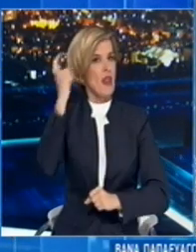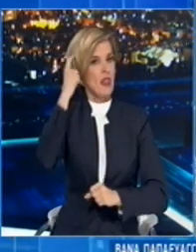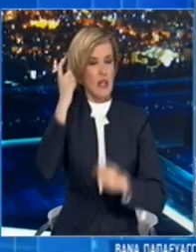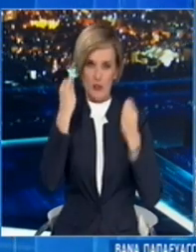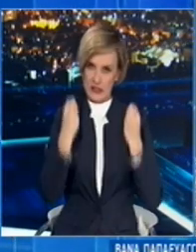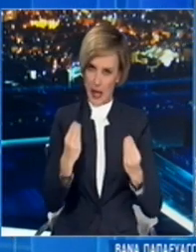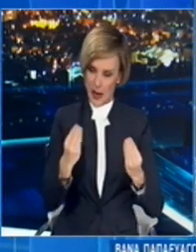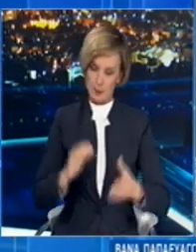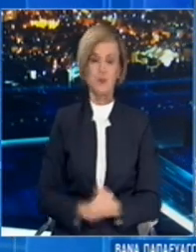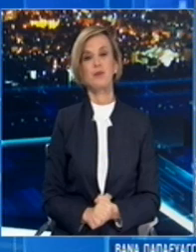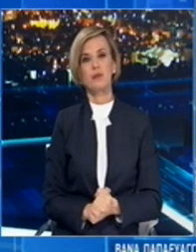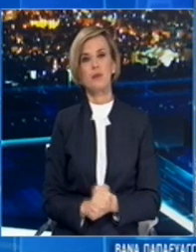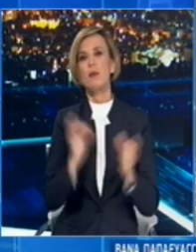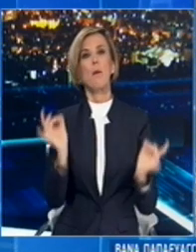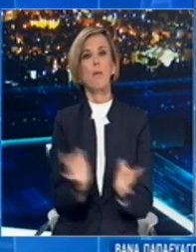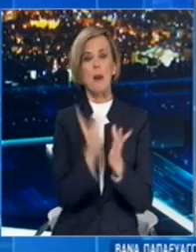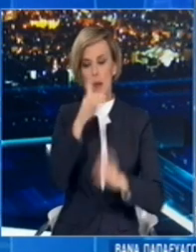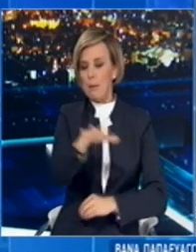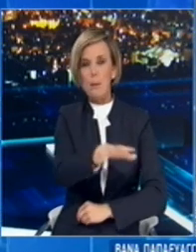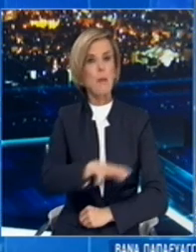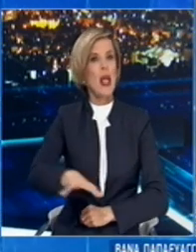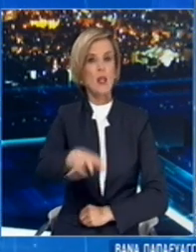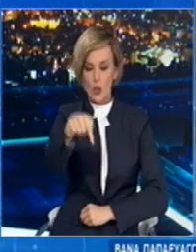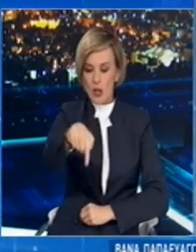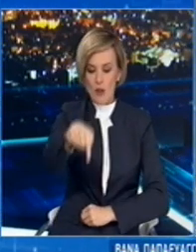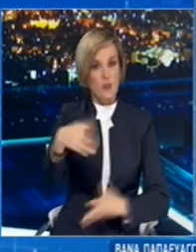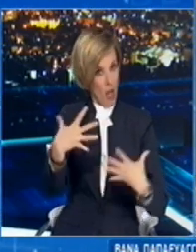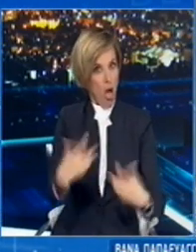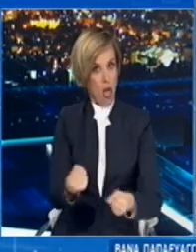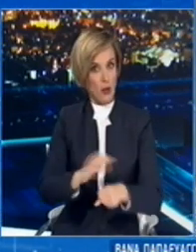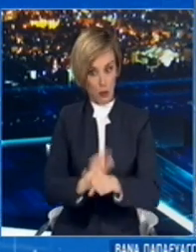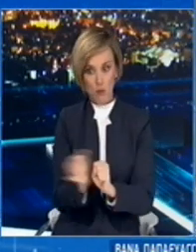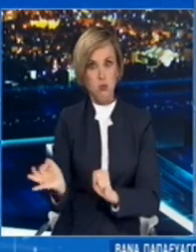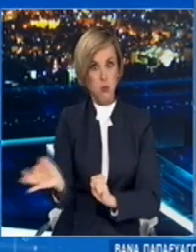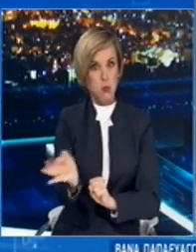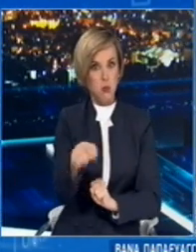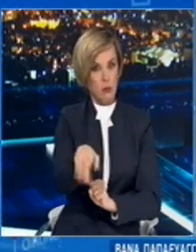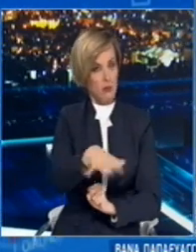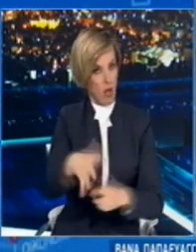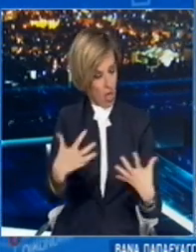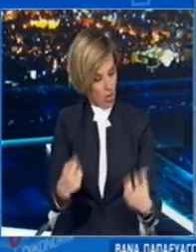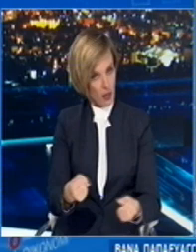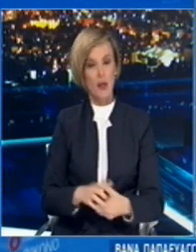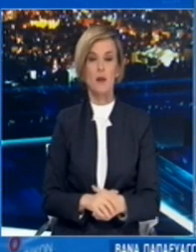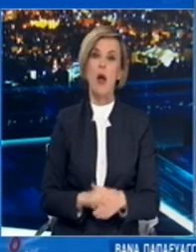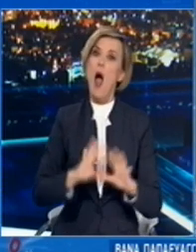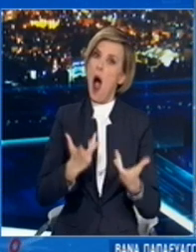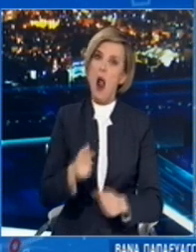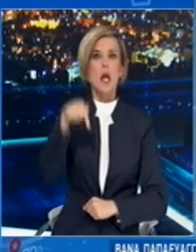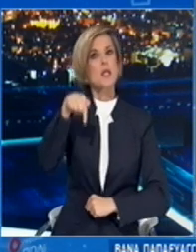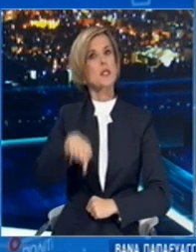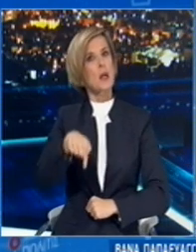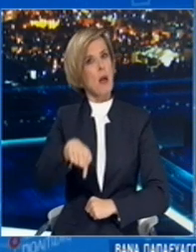ας πούμε ότι έχουμε μια περιοχή με σημαντικό αριθμό ενεργών κρουσμάτων λόγω του δευτερουπανδημικού κύματος όπου όμως σήμερα,